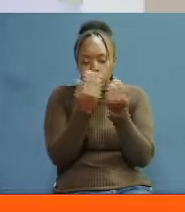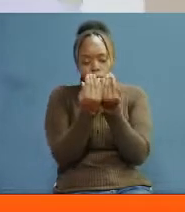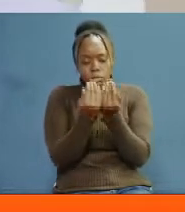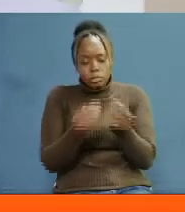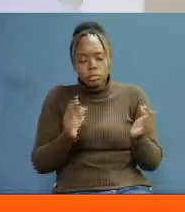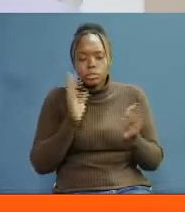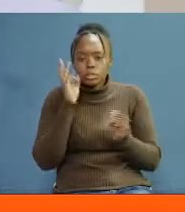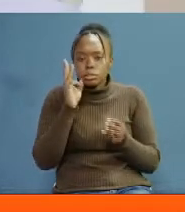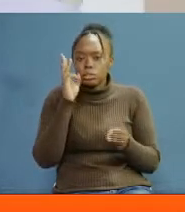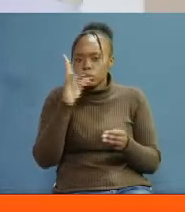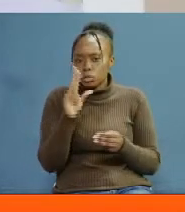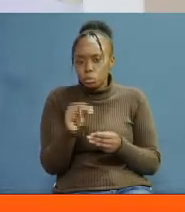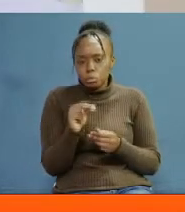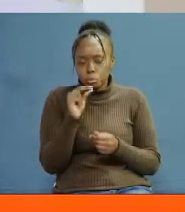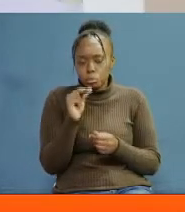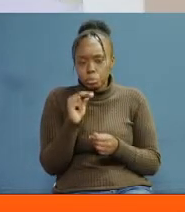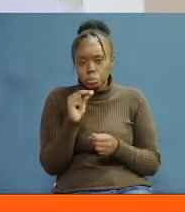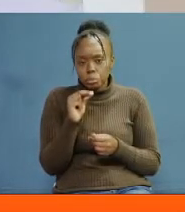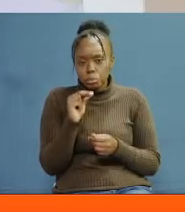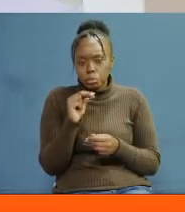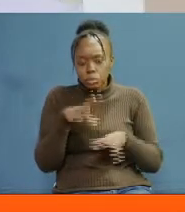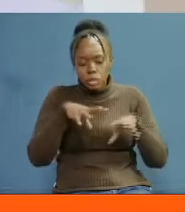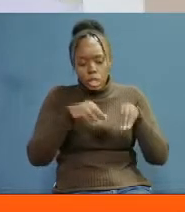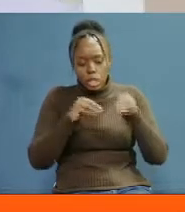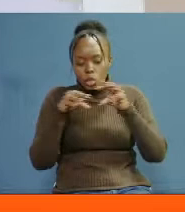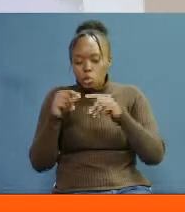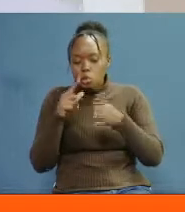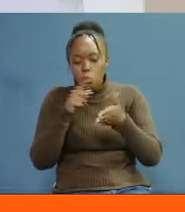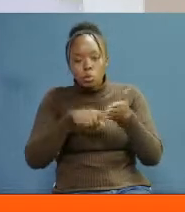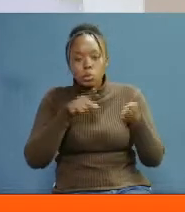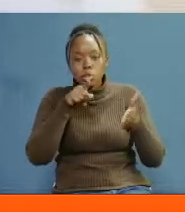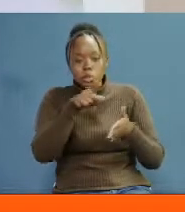will not do what you say